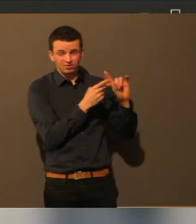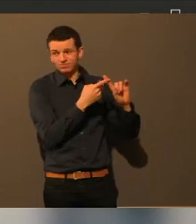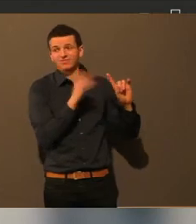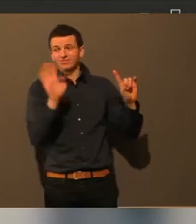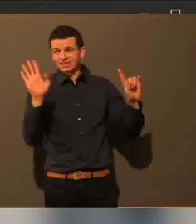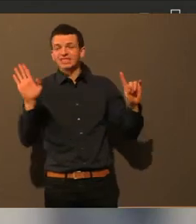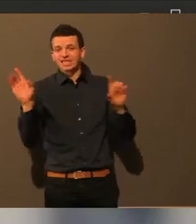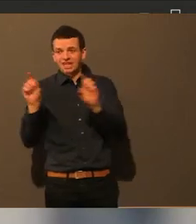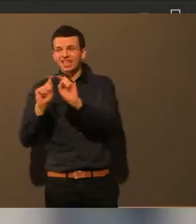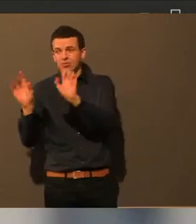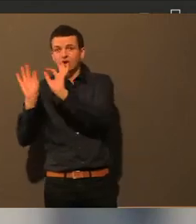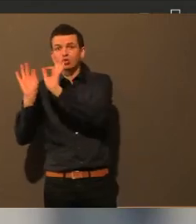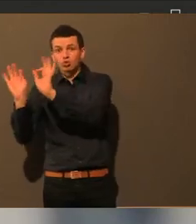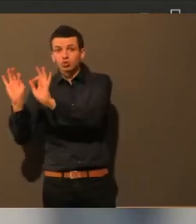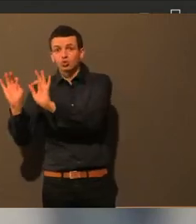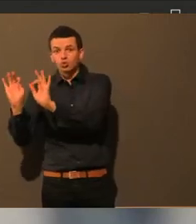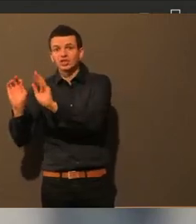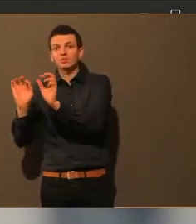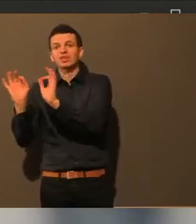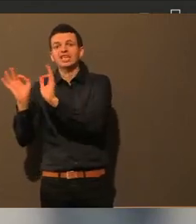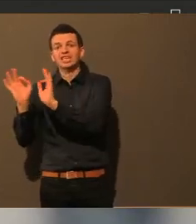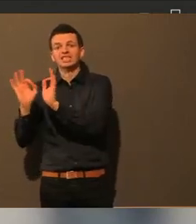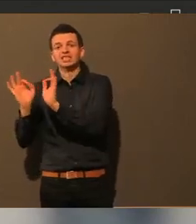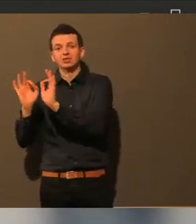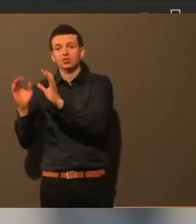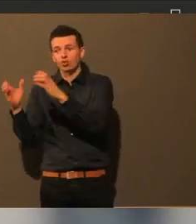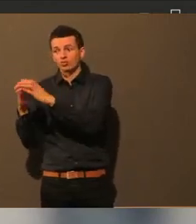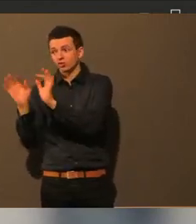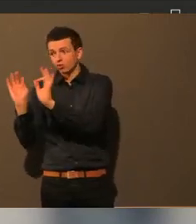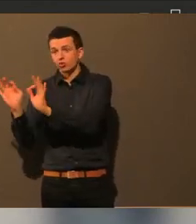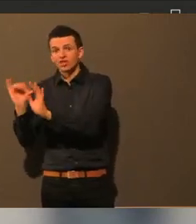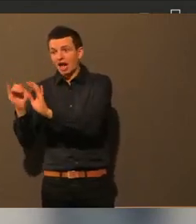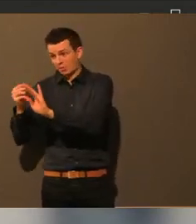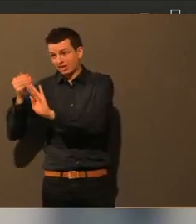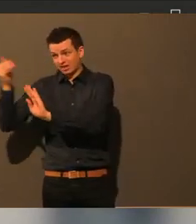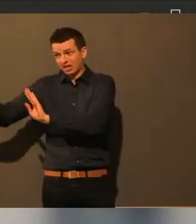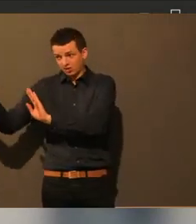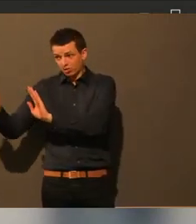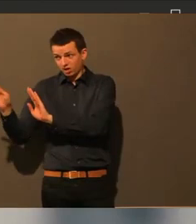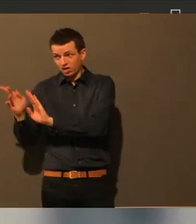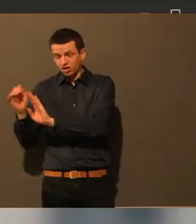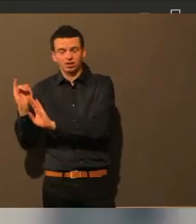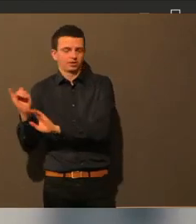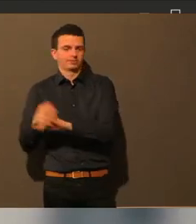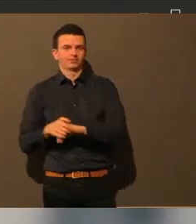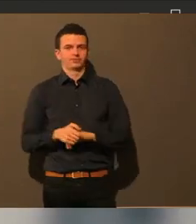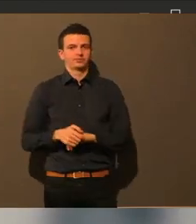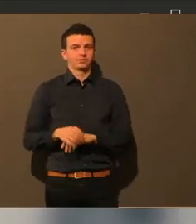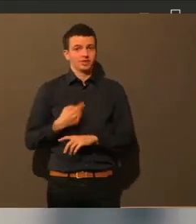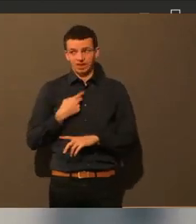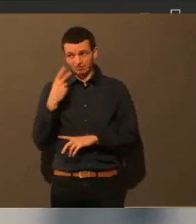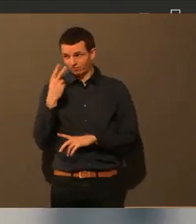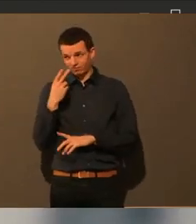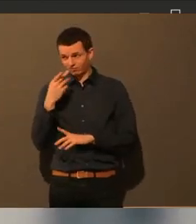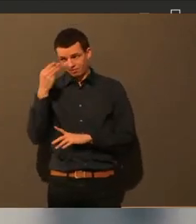mit den Risikogruppen als nächsten Tagesordnung oder als nächsten Punkt machen. Ist das okay? Ja? Ich vergesse Sie nicht.